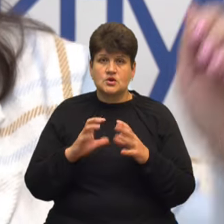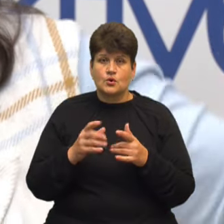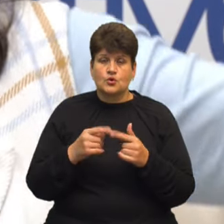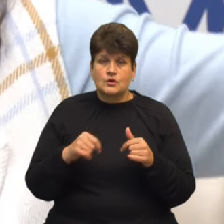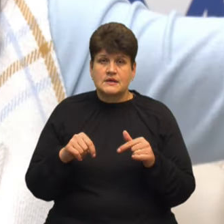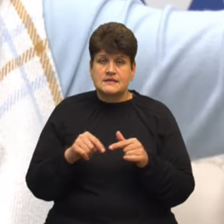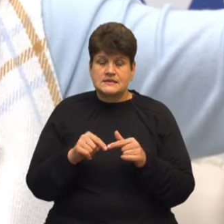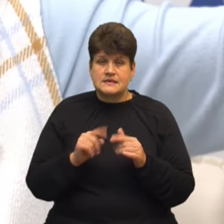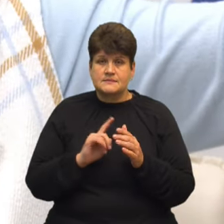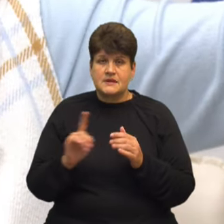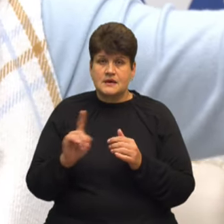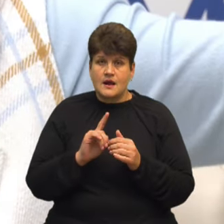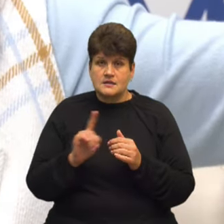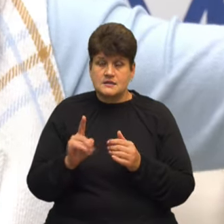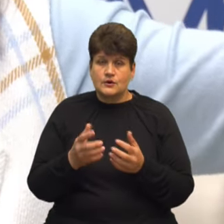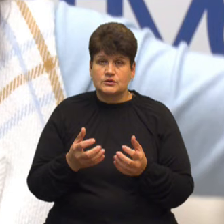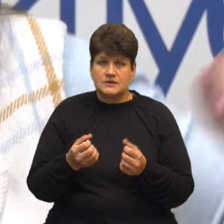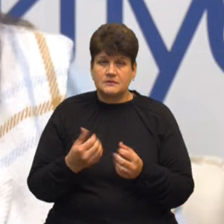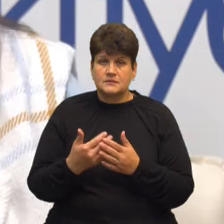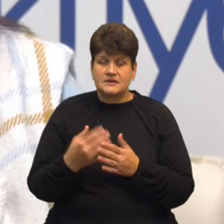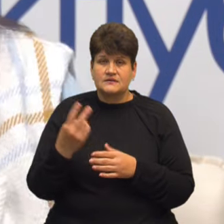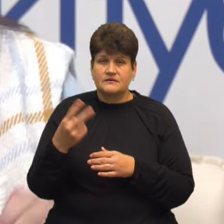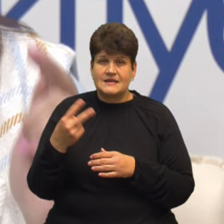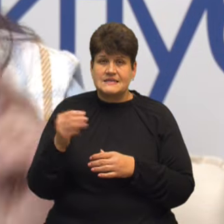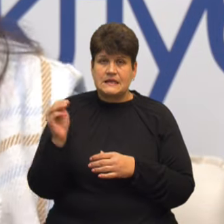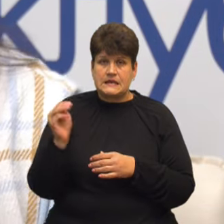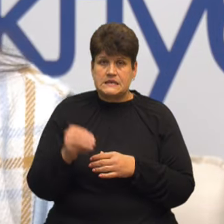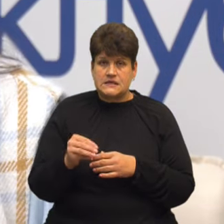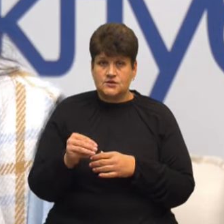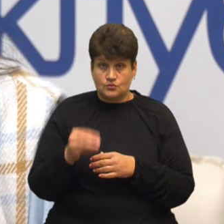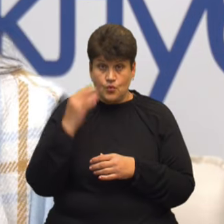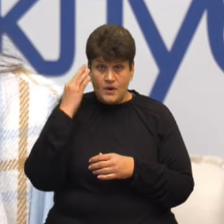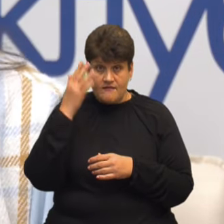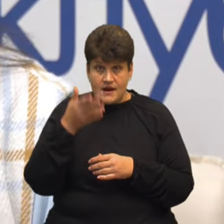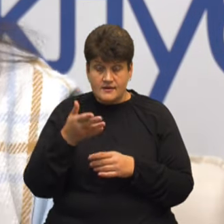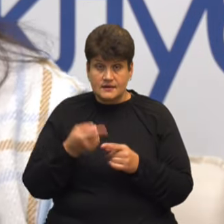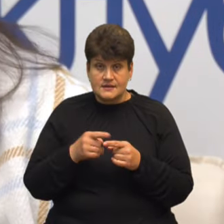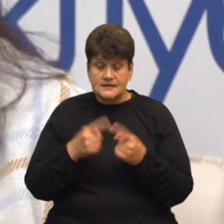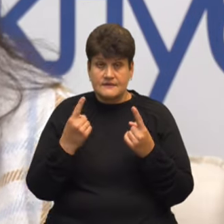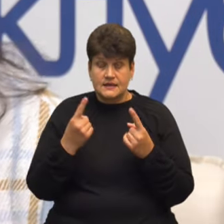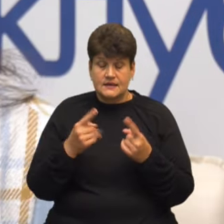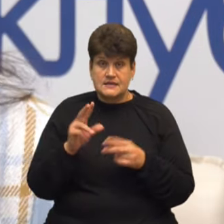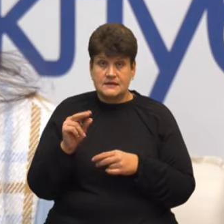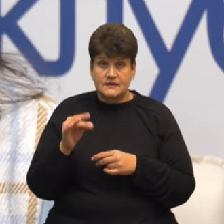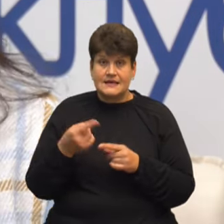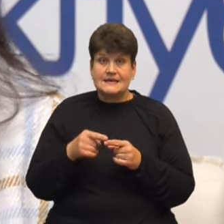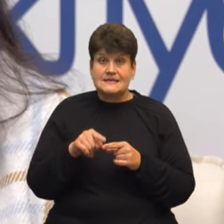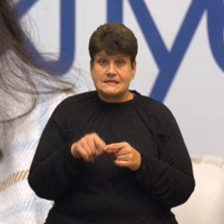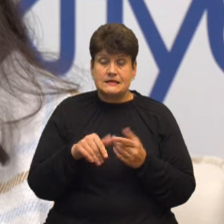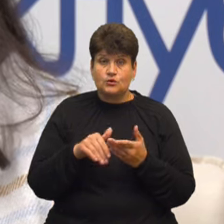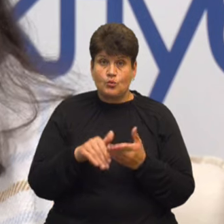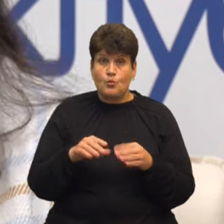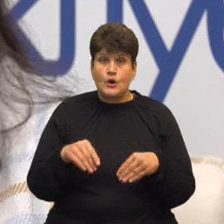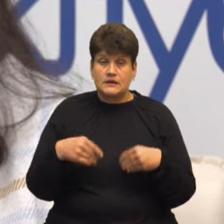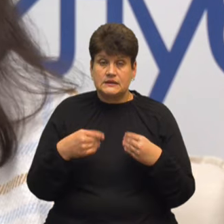міграції отримали майже 20 тисяч Уявляєте, які це великі цифри? І ця допомога надана